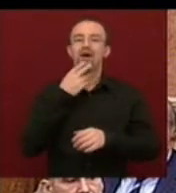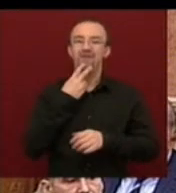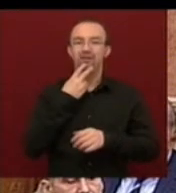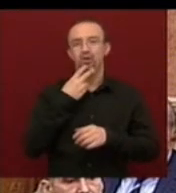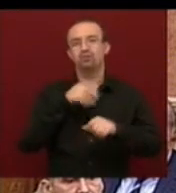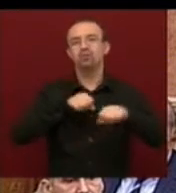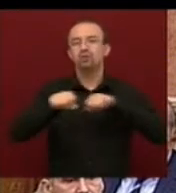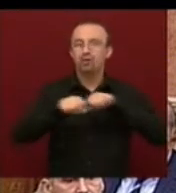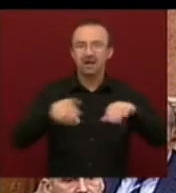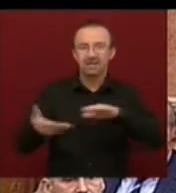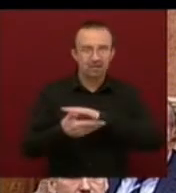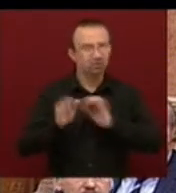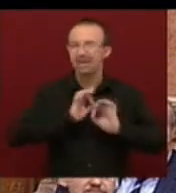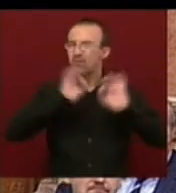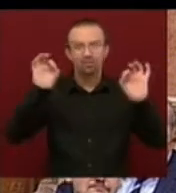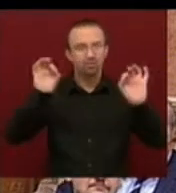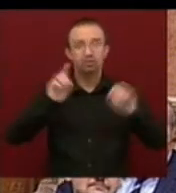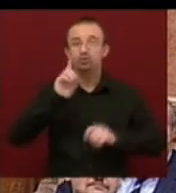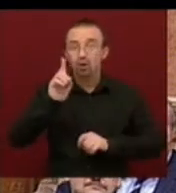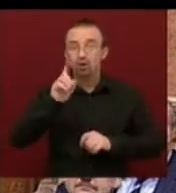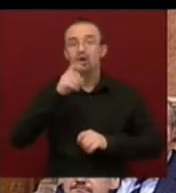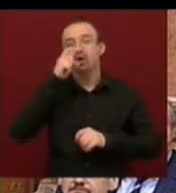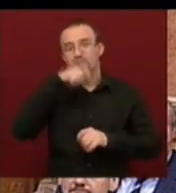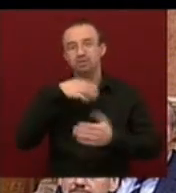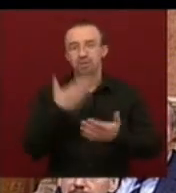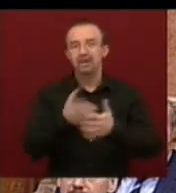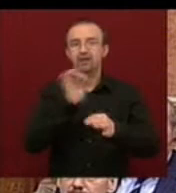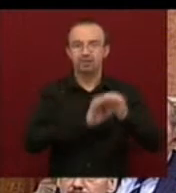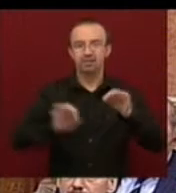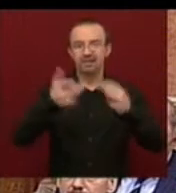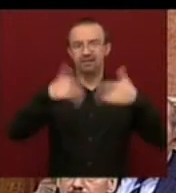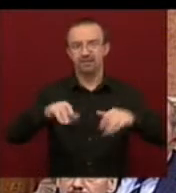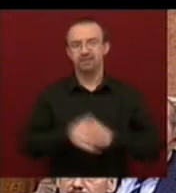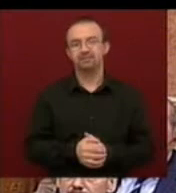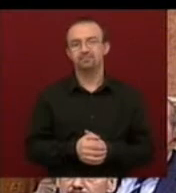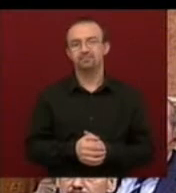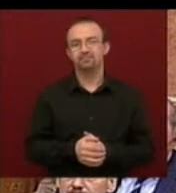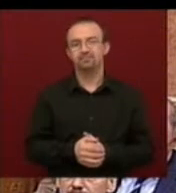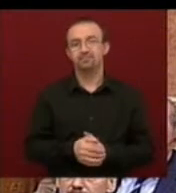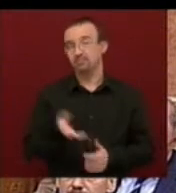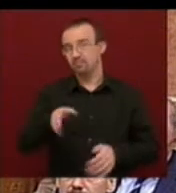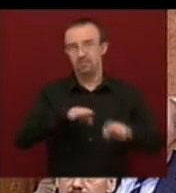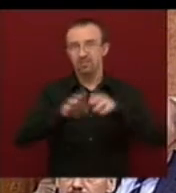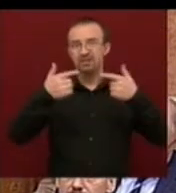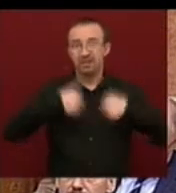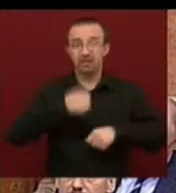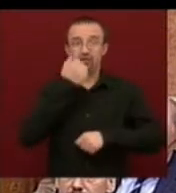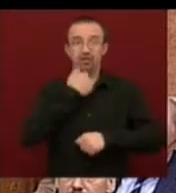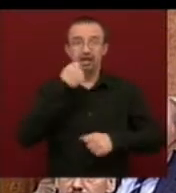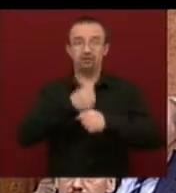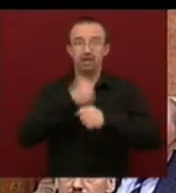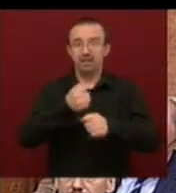kormányzása alatt nem javult, ellenkezőleg romlott az ország helyzete. Erre a miniszterelnök saját